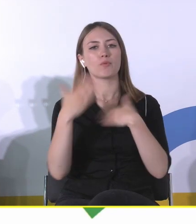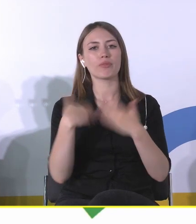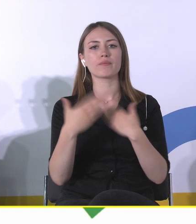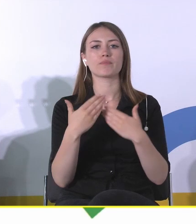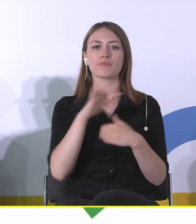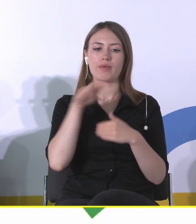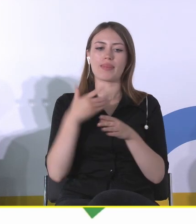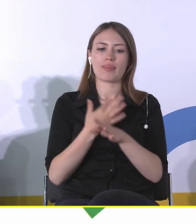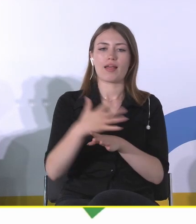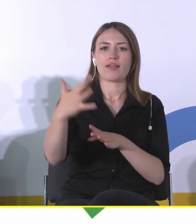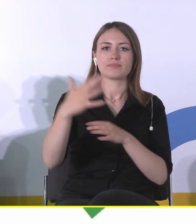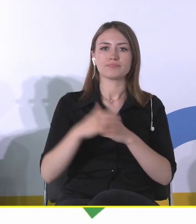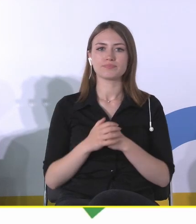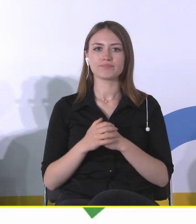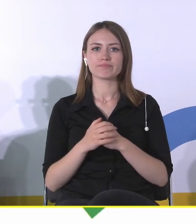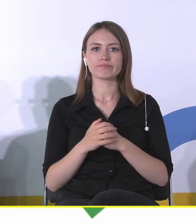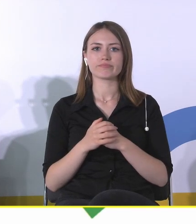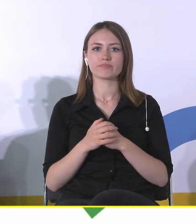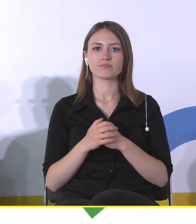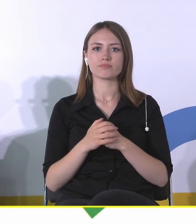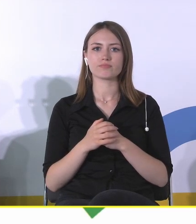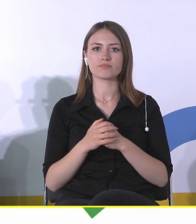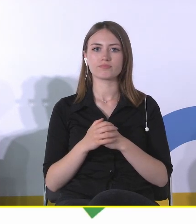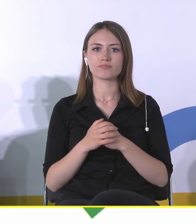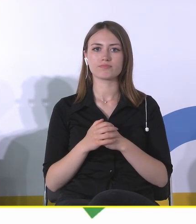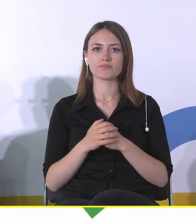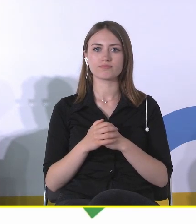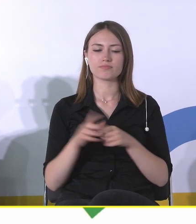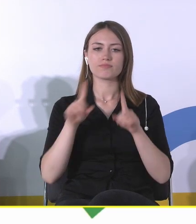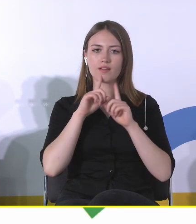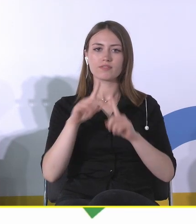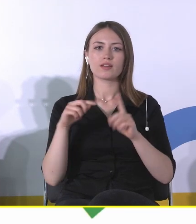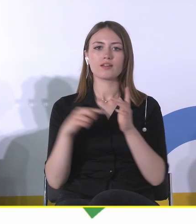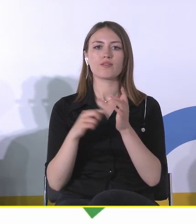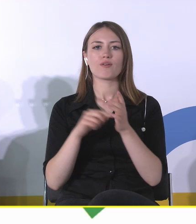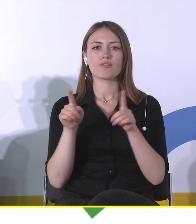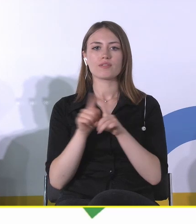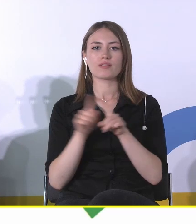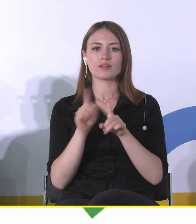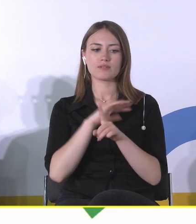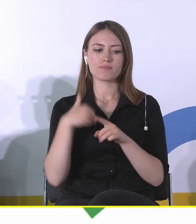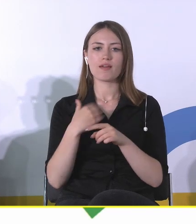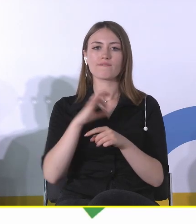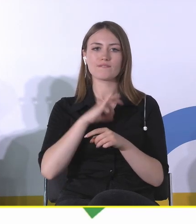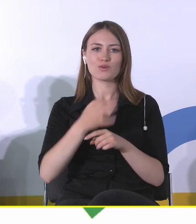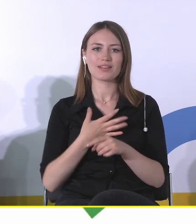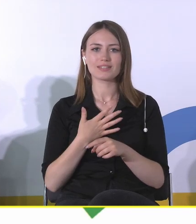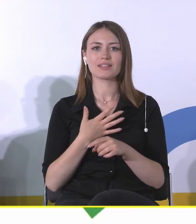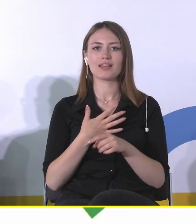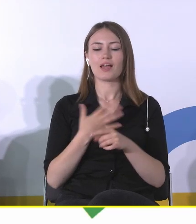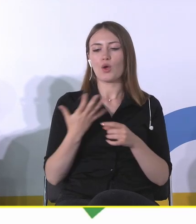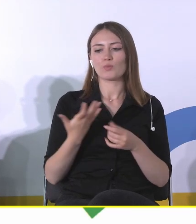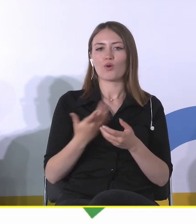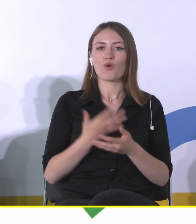W gruncie rzeczy też to jest, wychodząc od takich indywidualnych, bardzo osobistych